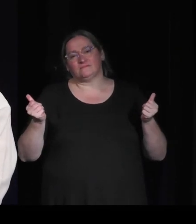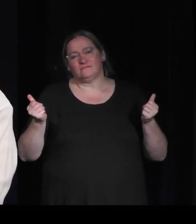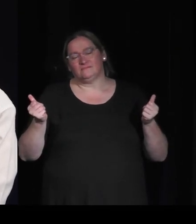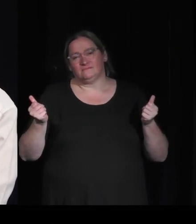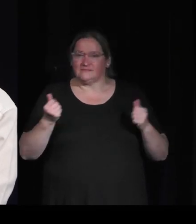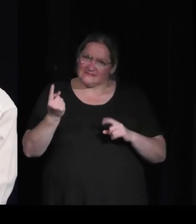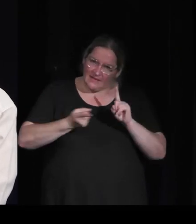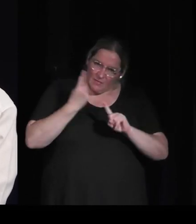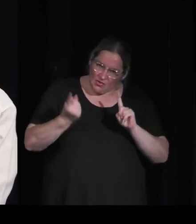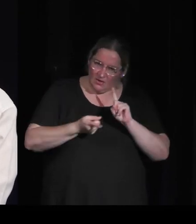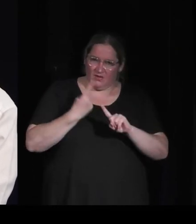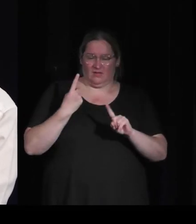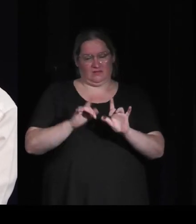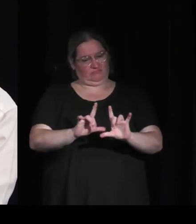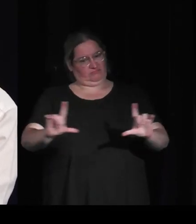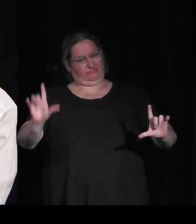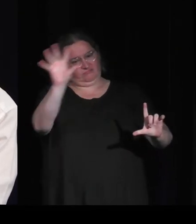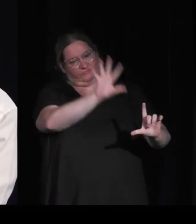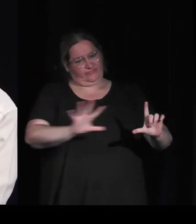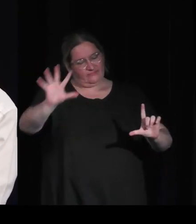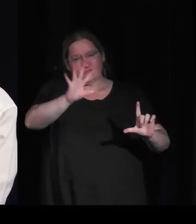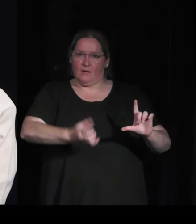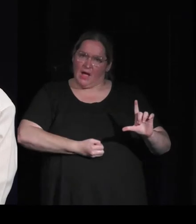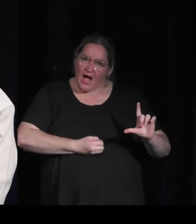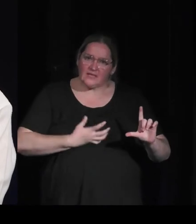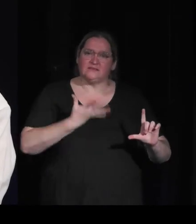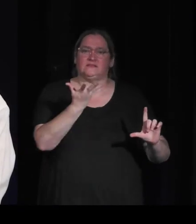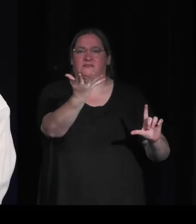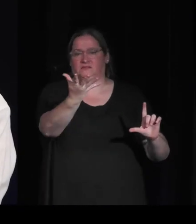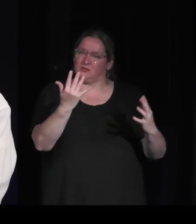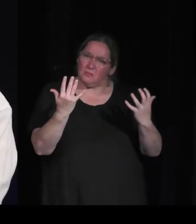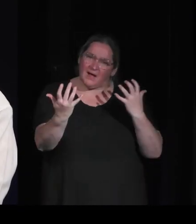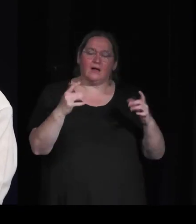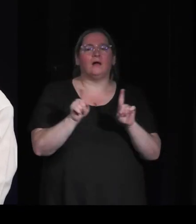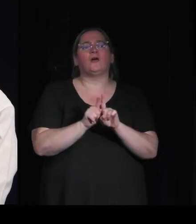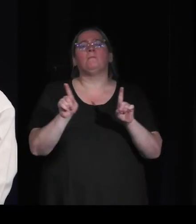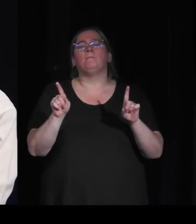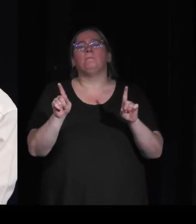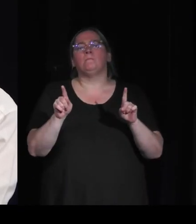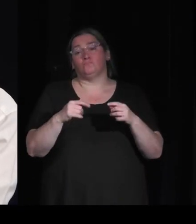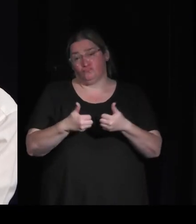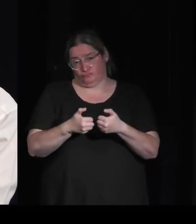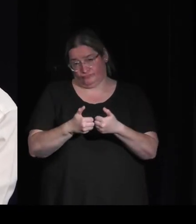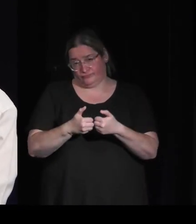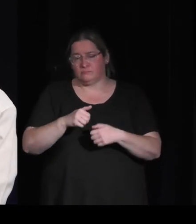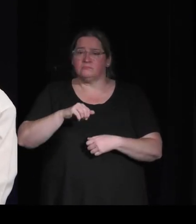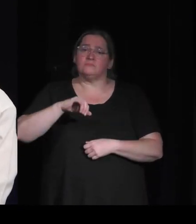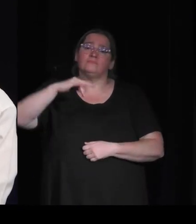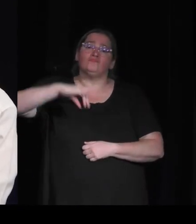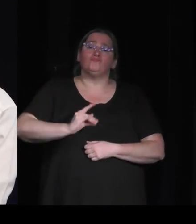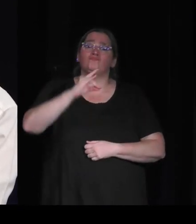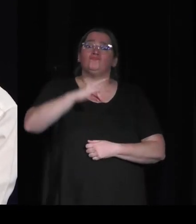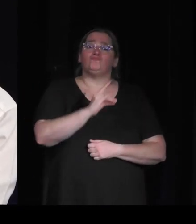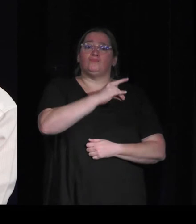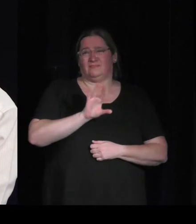artistique à un choix artistique fort comme le fait d'ordogne c'est finalement quelque chose qui